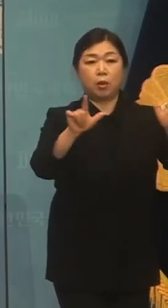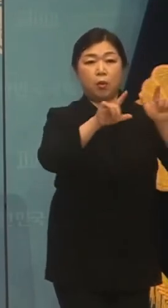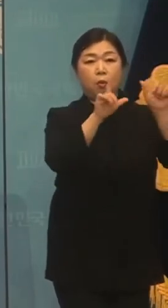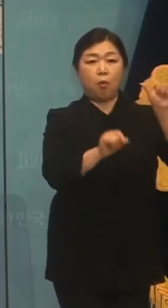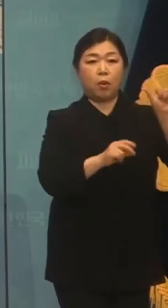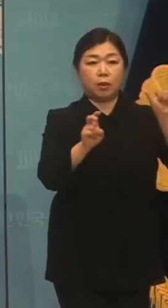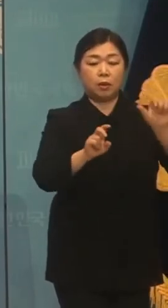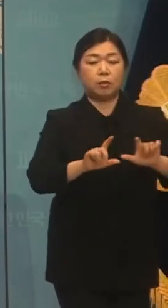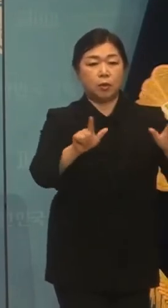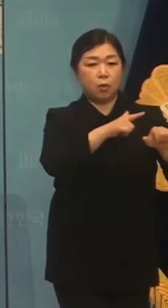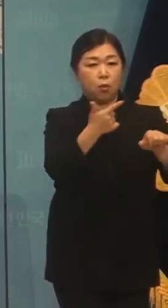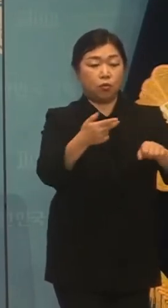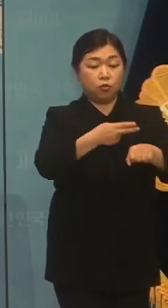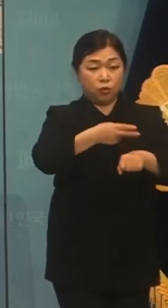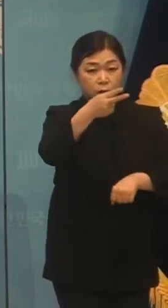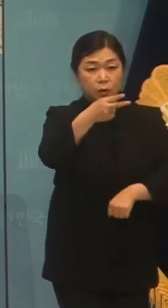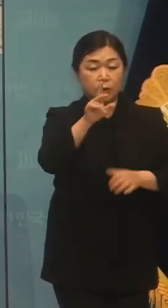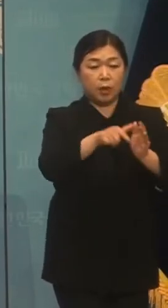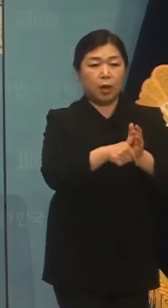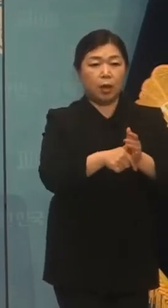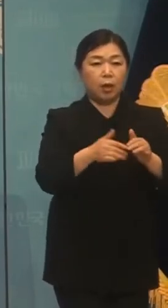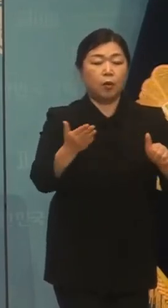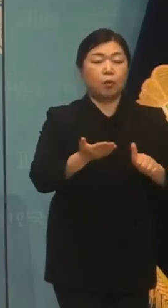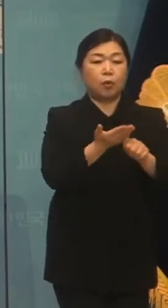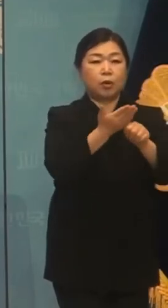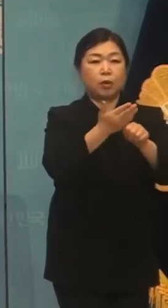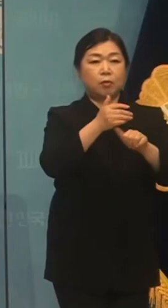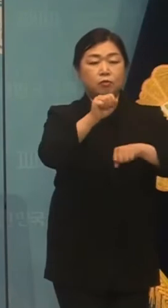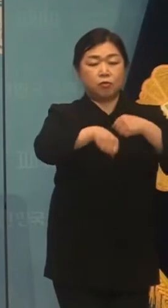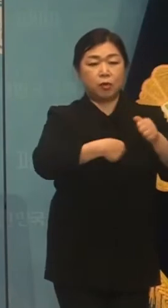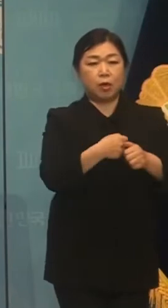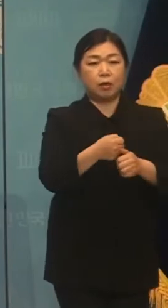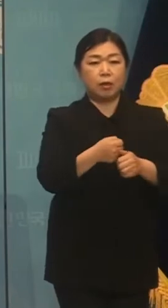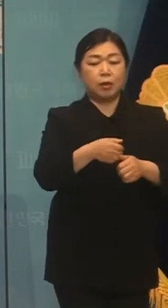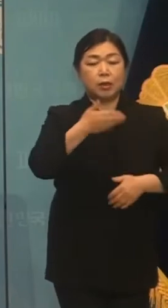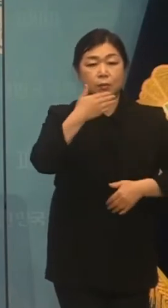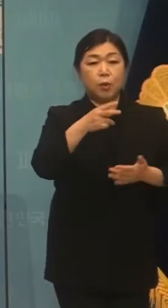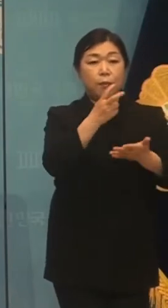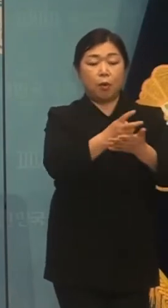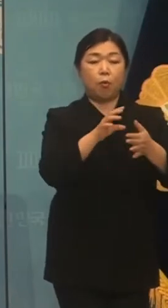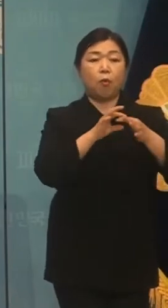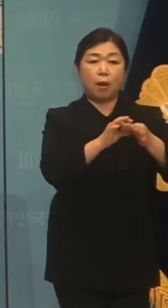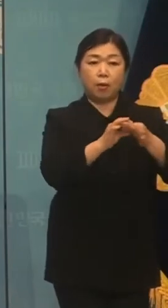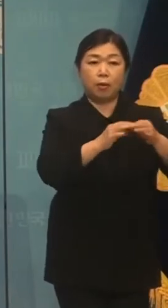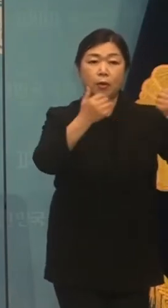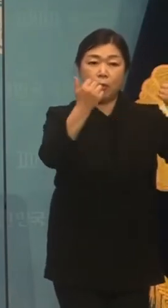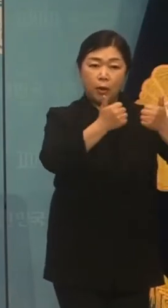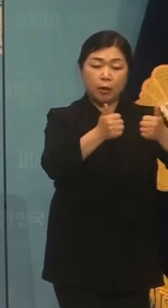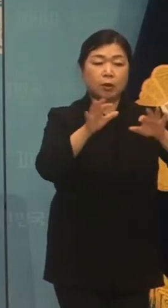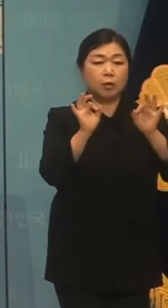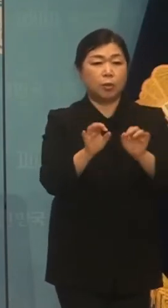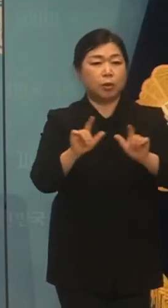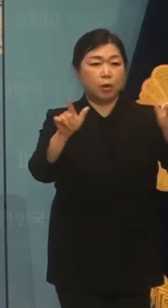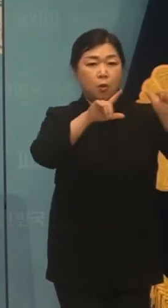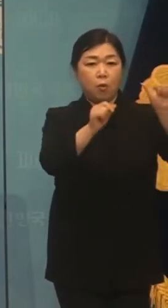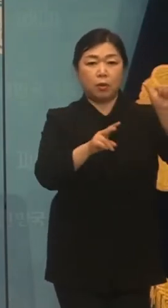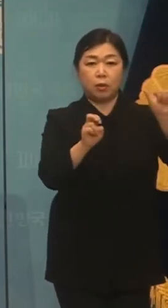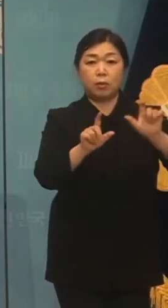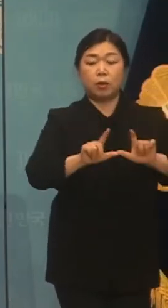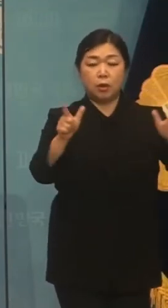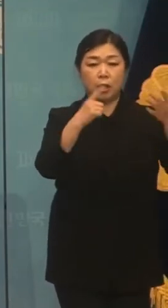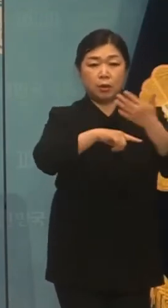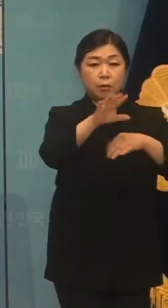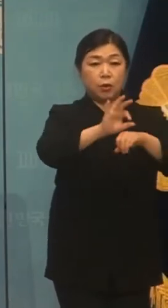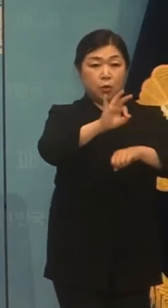20일 오후 2시에 농림축산식품법안소위원회와 금요일 5월 20일 오전